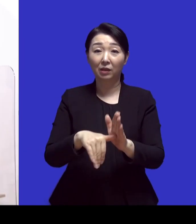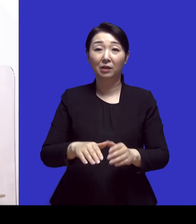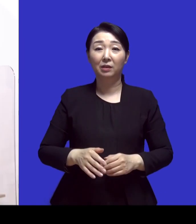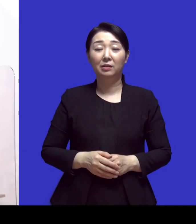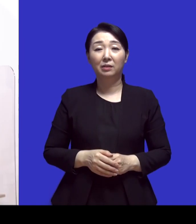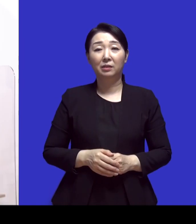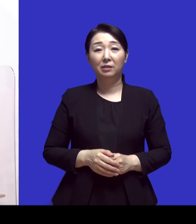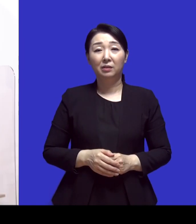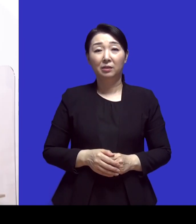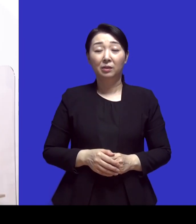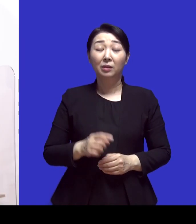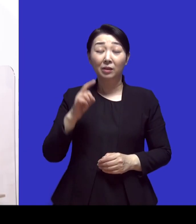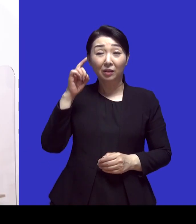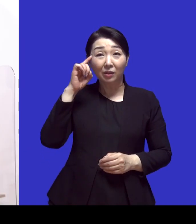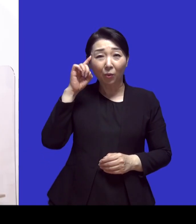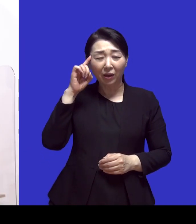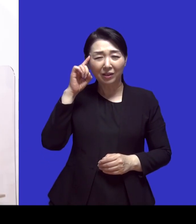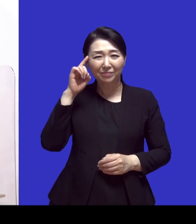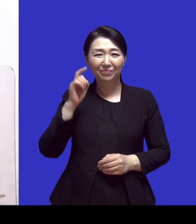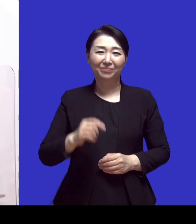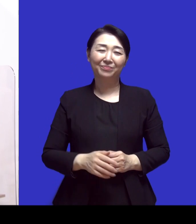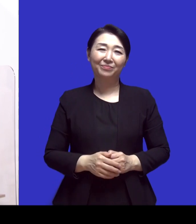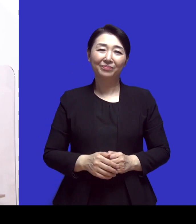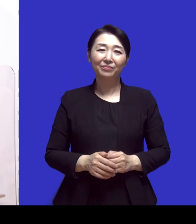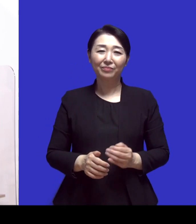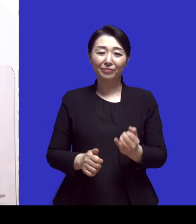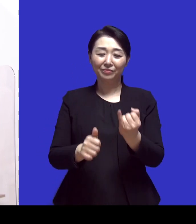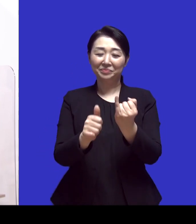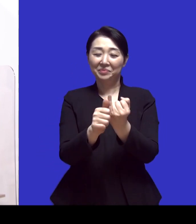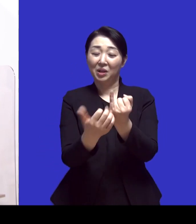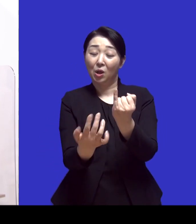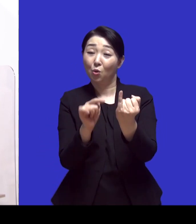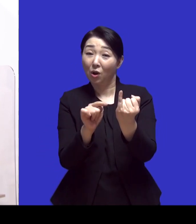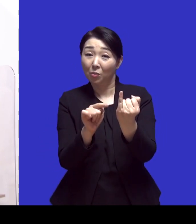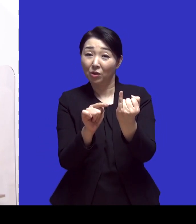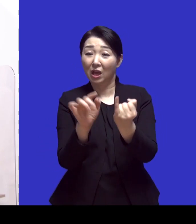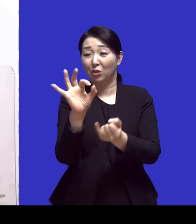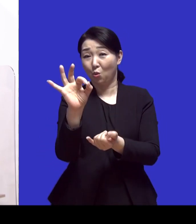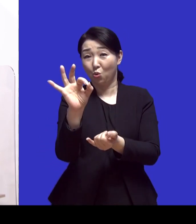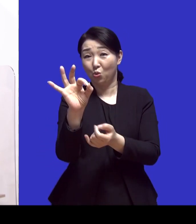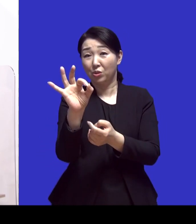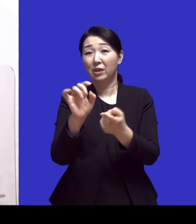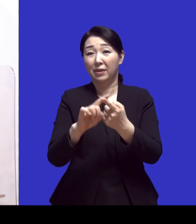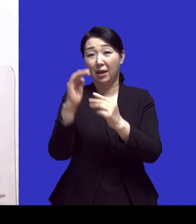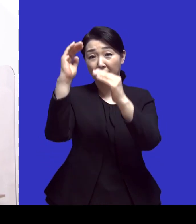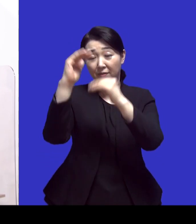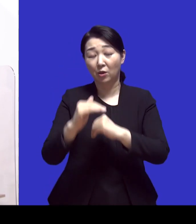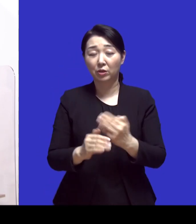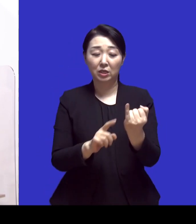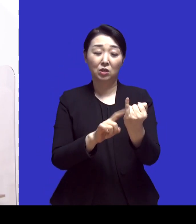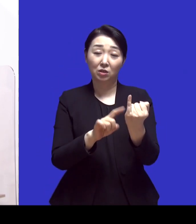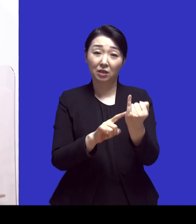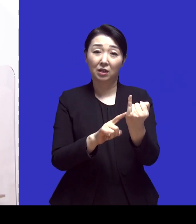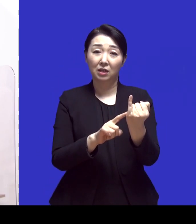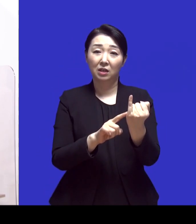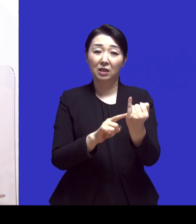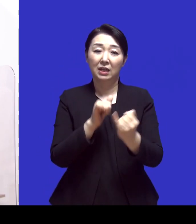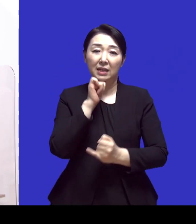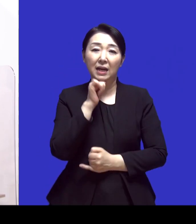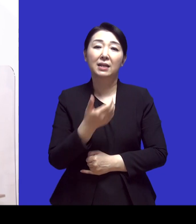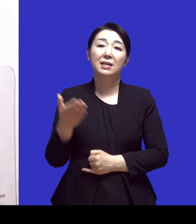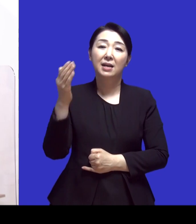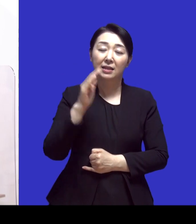그날은 과부의 두 랩돈 이야기를 나눴어요 그 여자는 가난한 중에 동전 두 개를